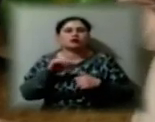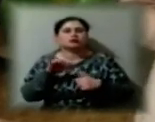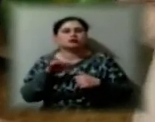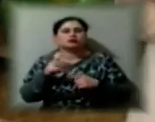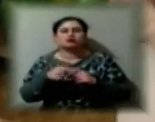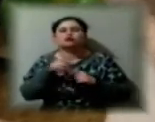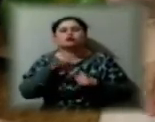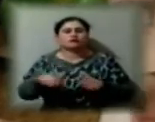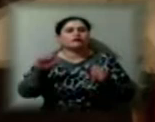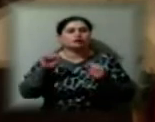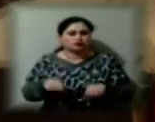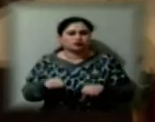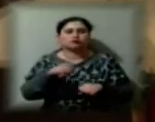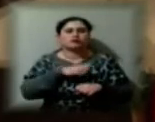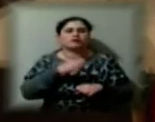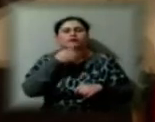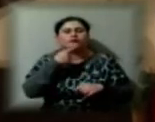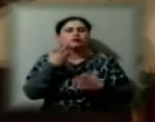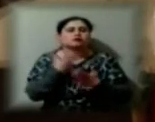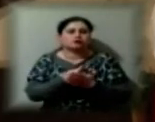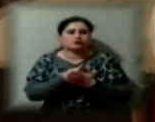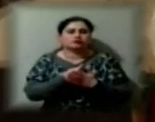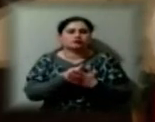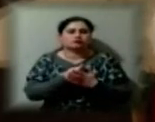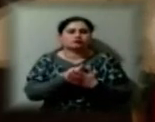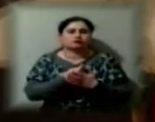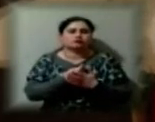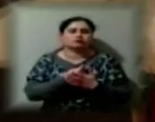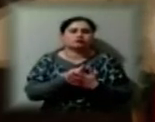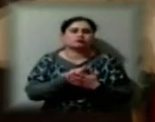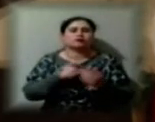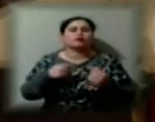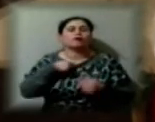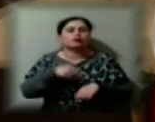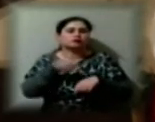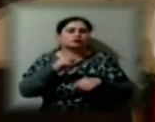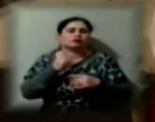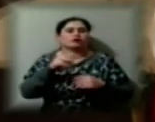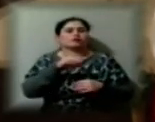висловити свої почуття через мову.